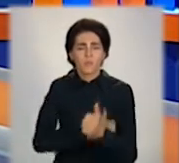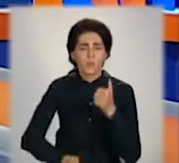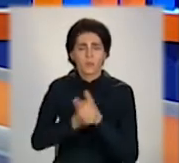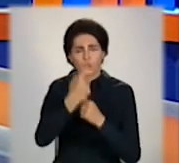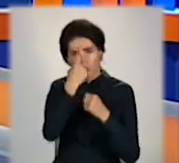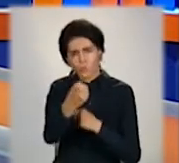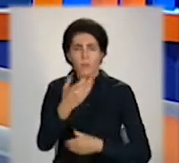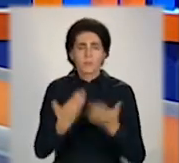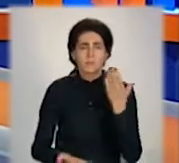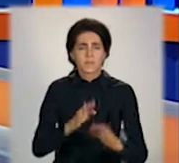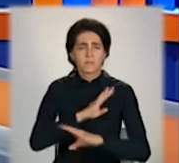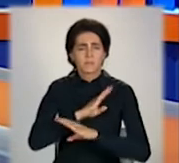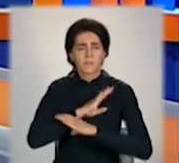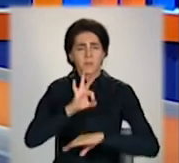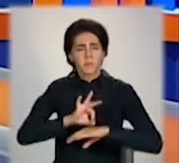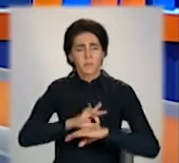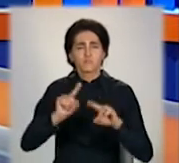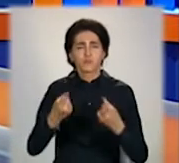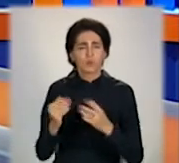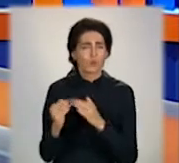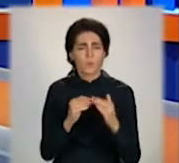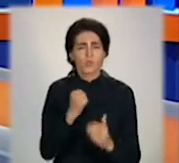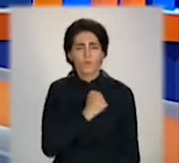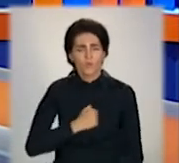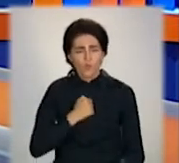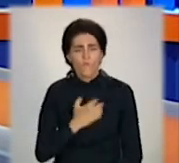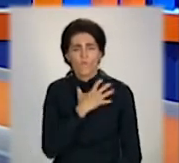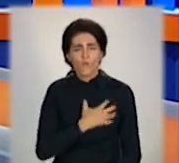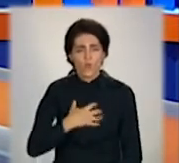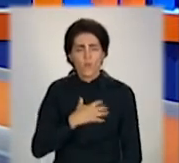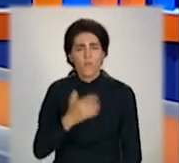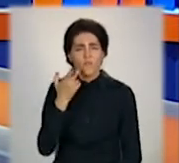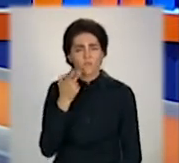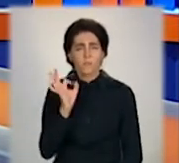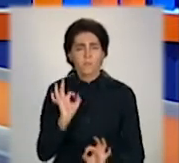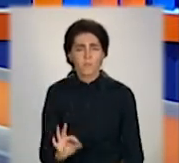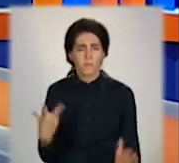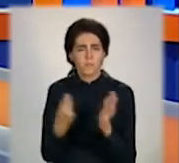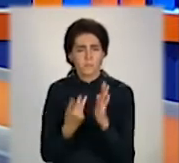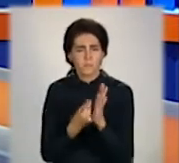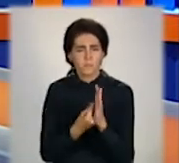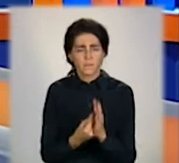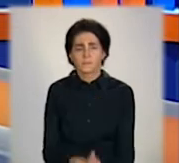смертельну хворобу і чому домашнім тваринам важливо вчасно робити щеплення.